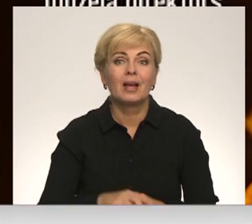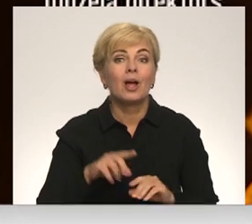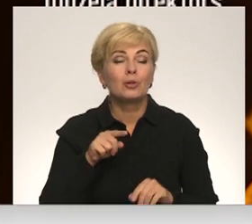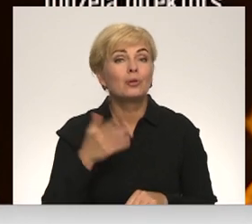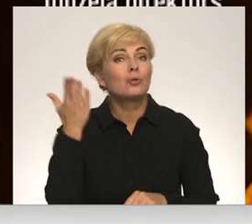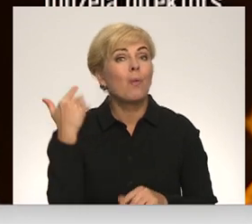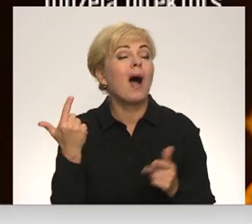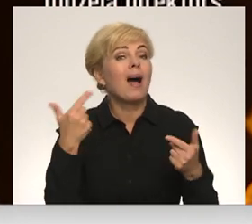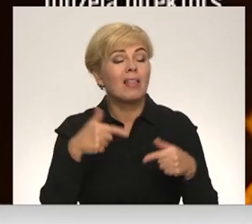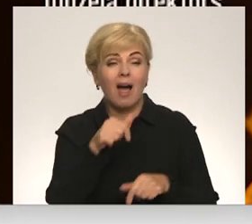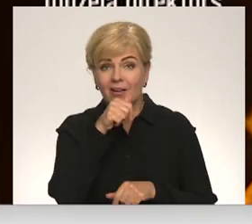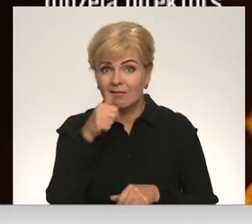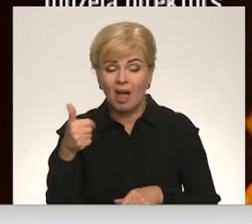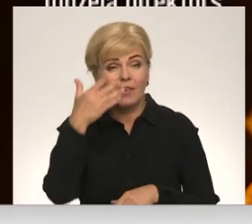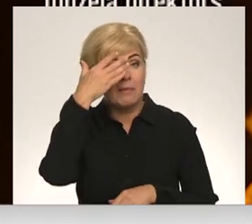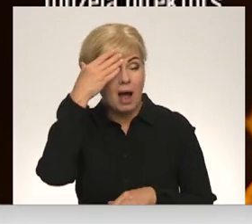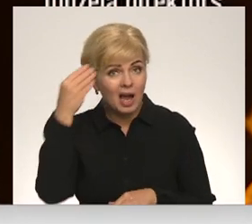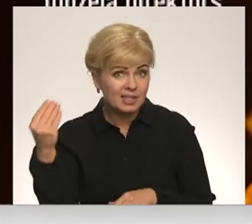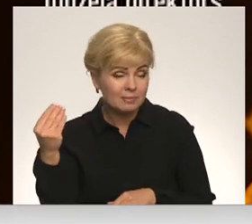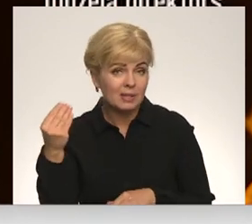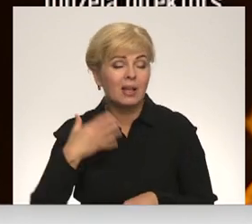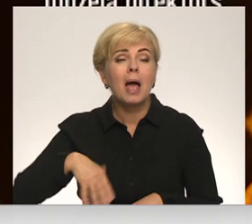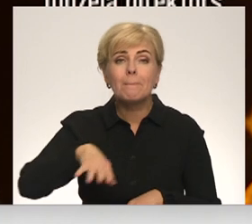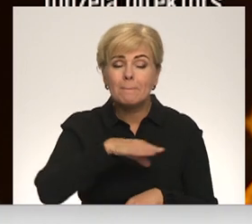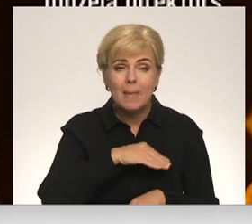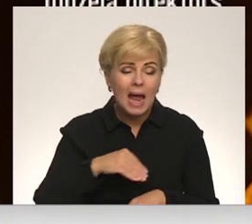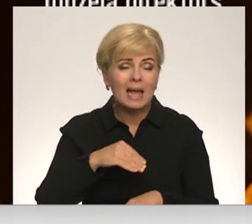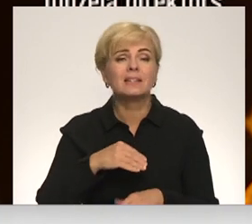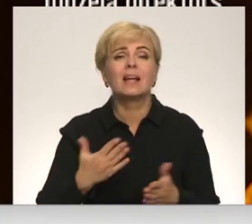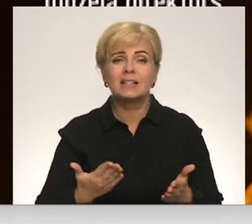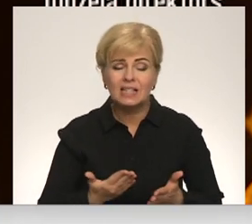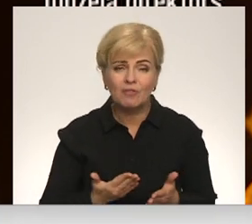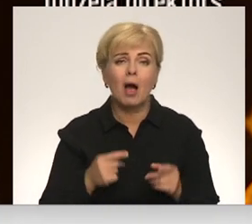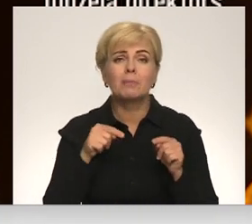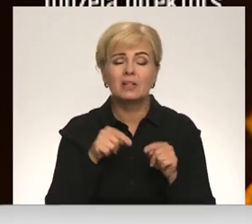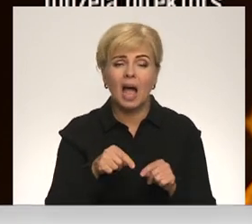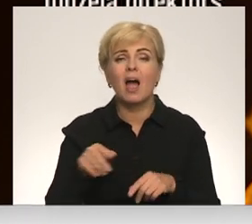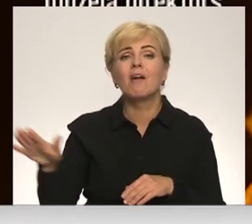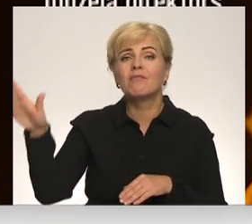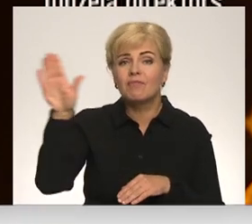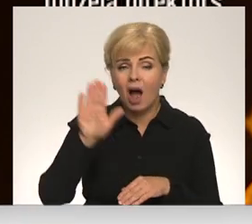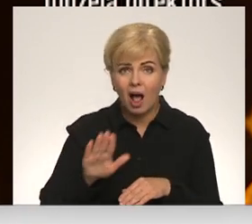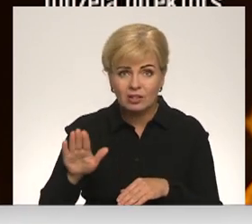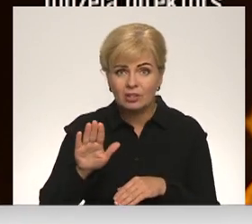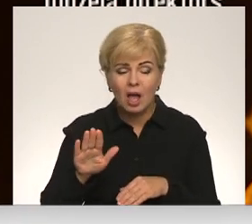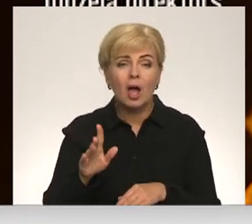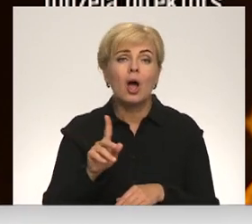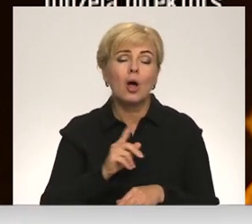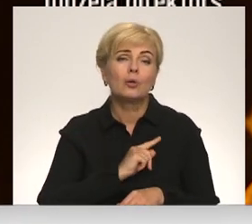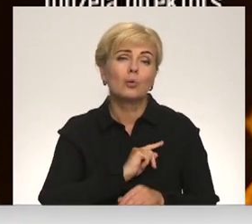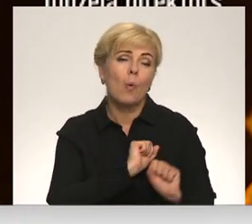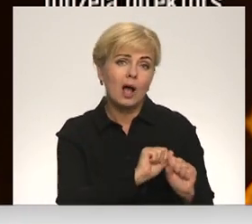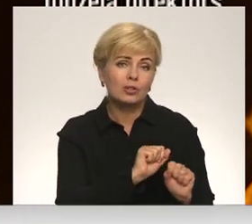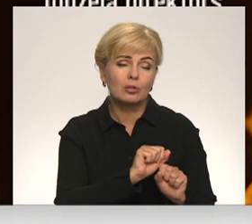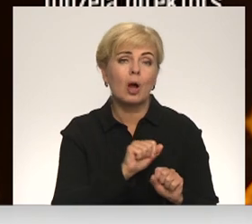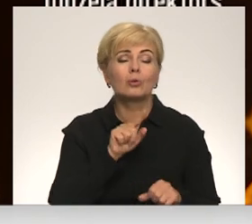mēs nevaram aizmirst, jo mēs visu laiku dzīvojam tajā vārstī, kuru nosargājām dienis